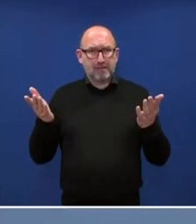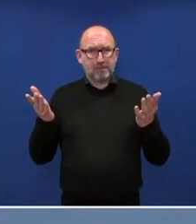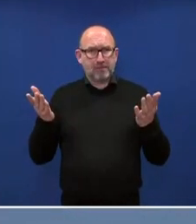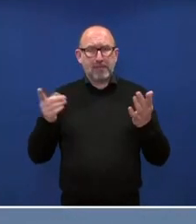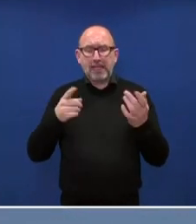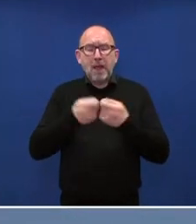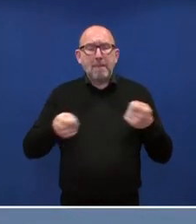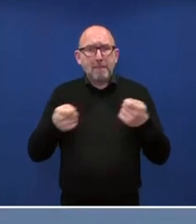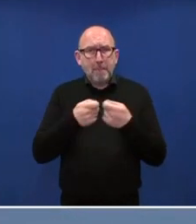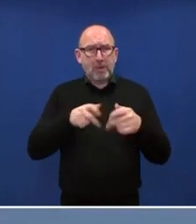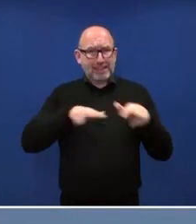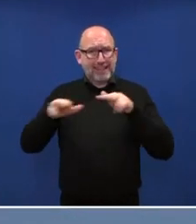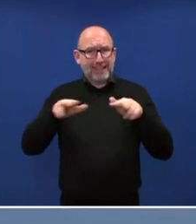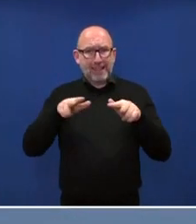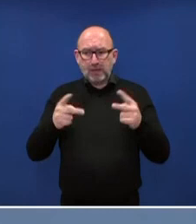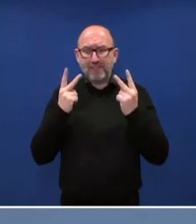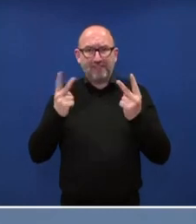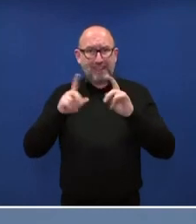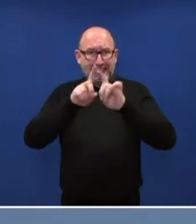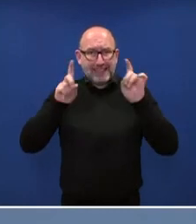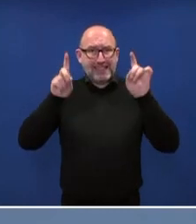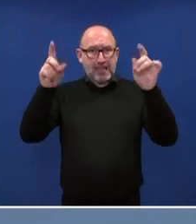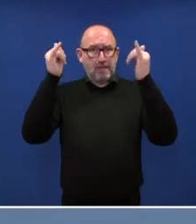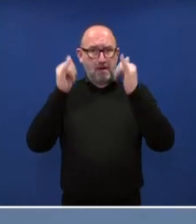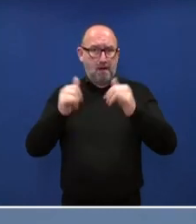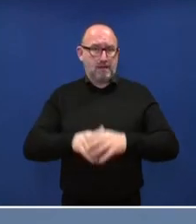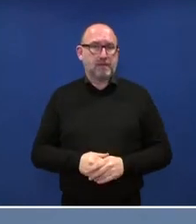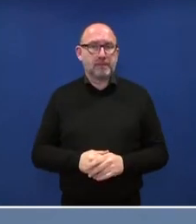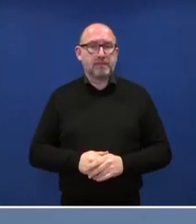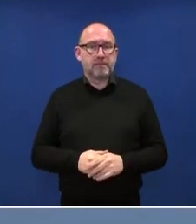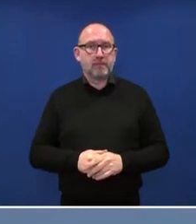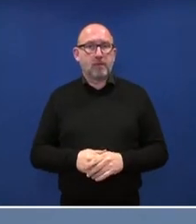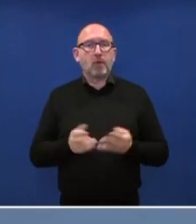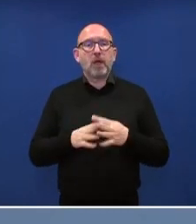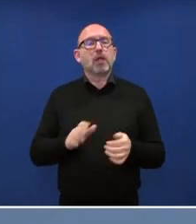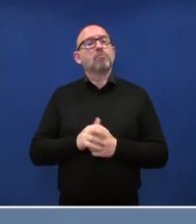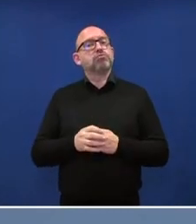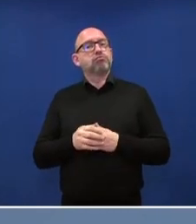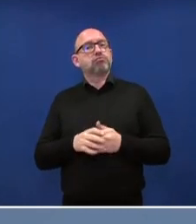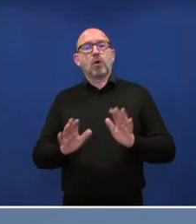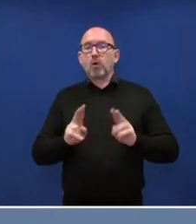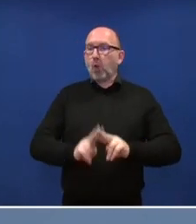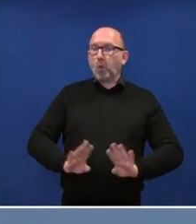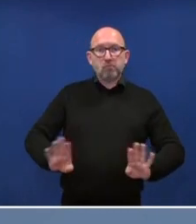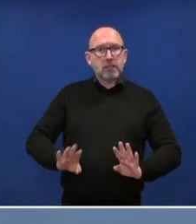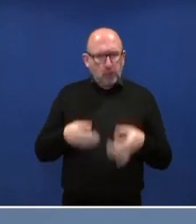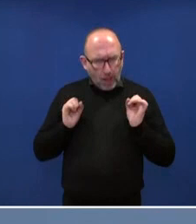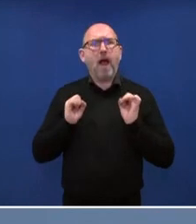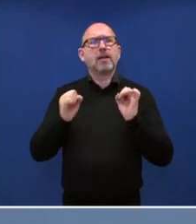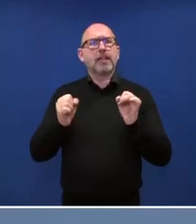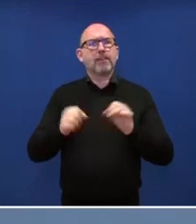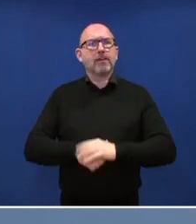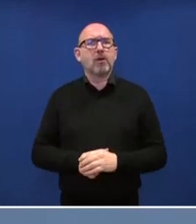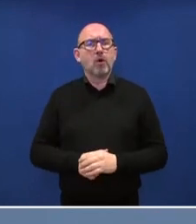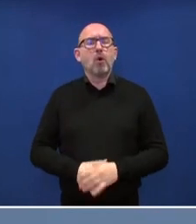Bundesregierung ein relevantes. Und wir ruhen da nicht, sondern sind tätig geworden. Und zu den